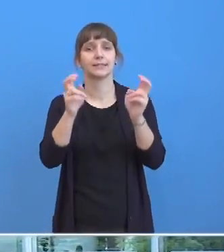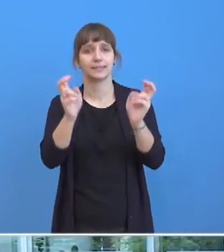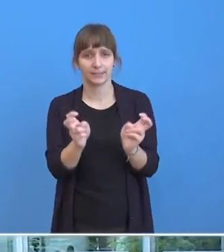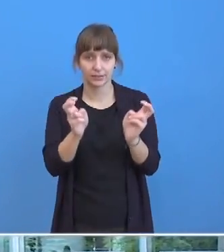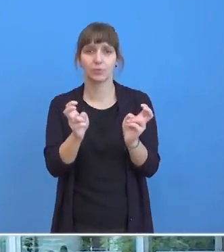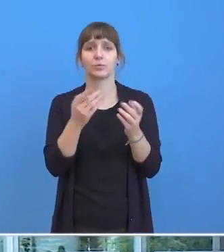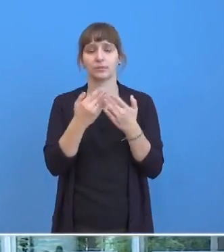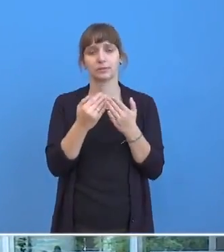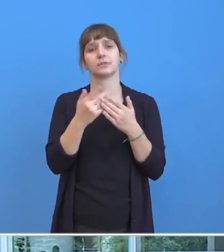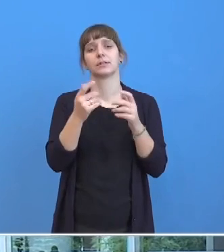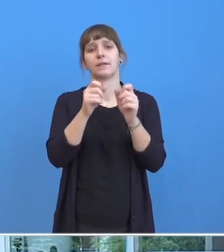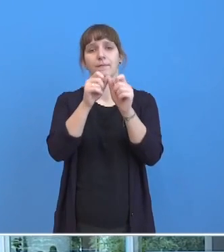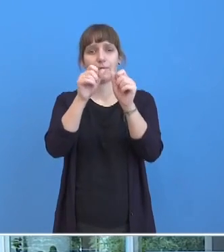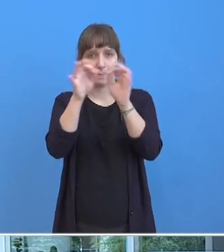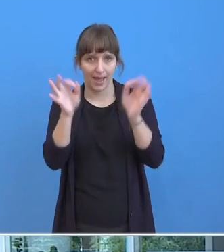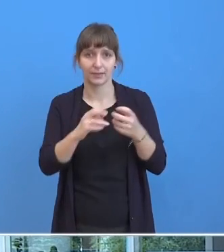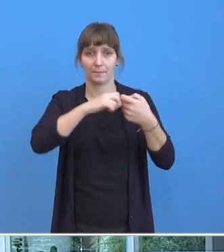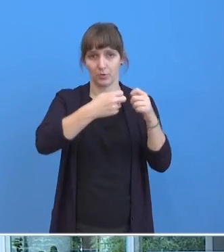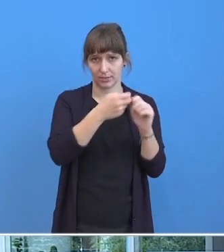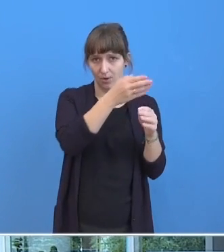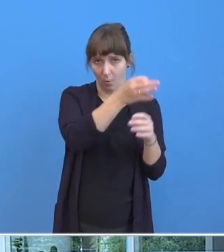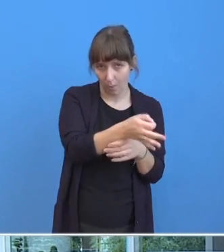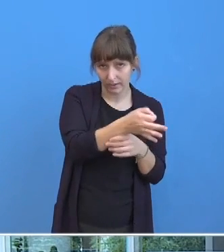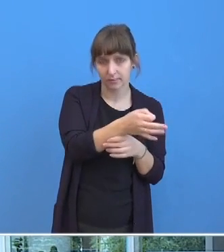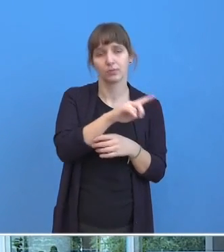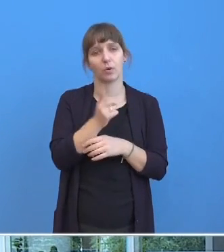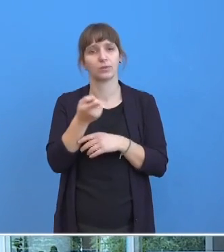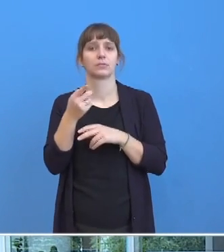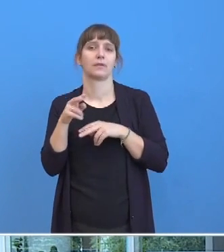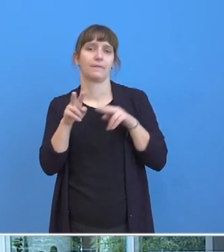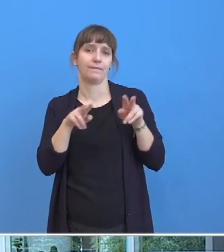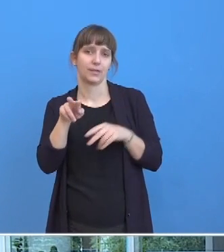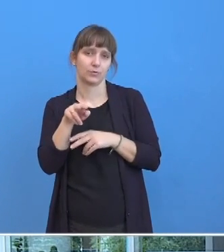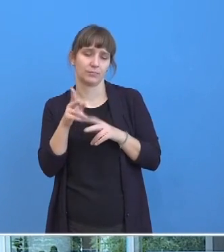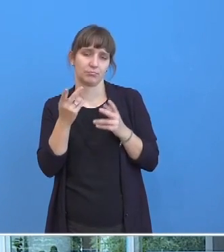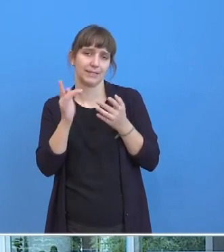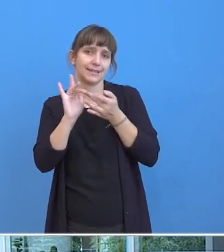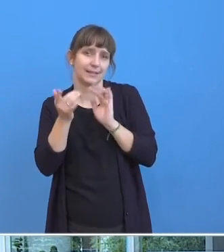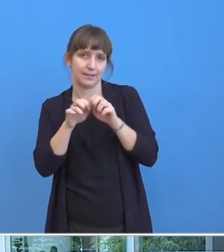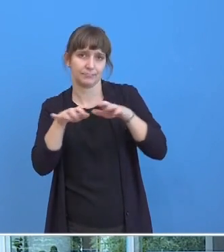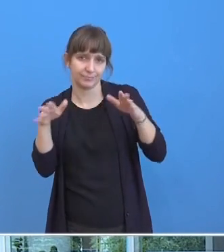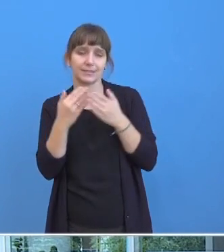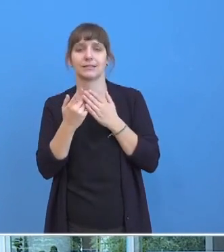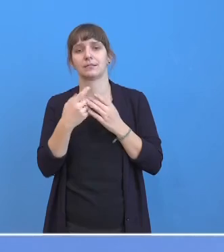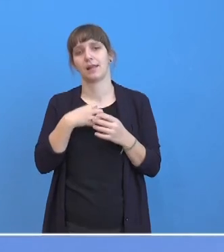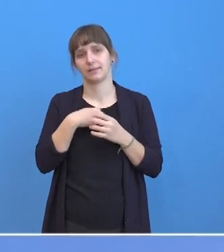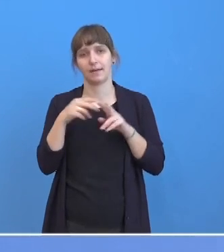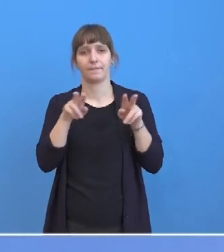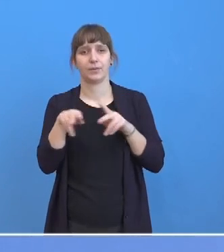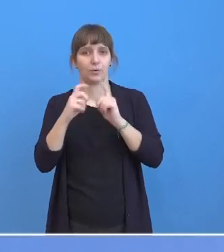hybriden Format in Brüssel geplant. Die Bundeskanzlerin nimmt aber als Videokonferenz an der Veranstaltung teil.